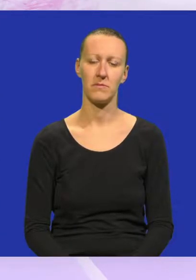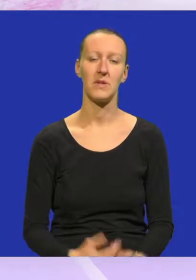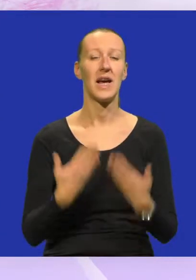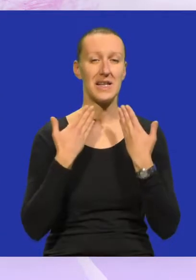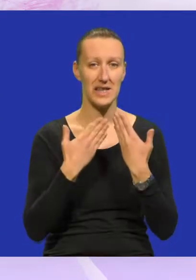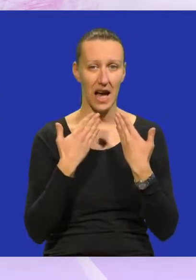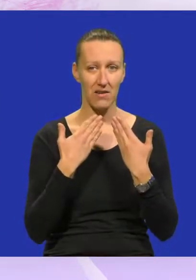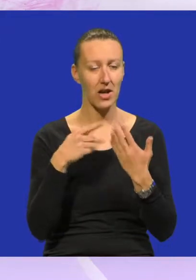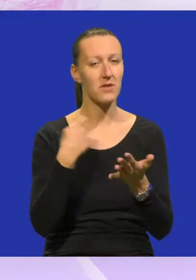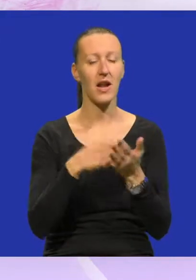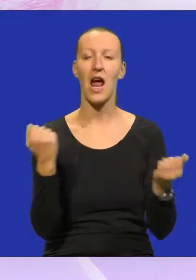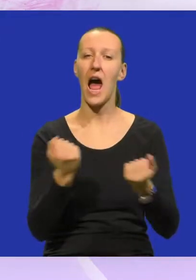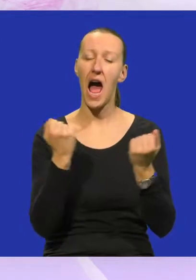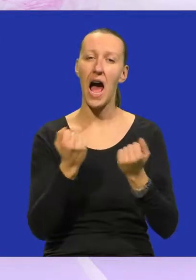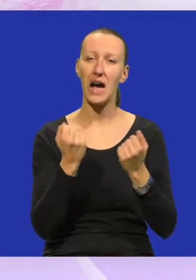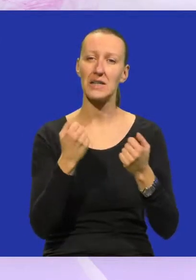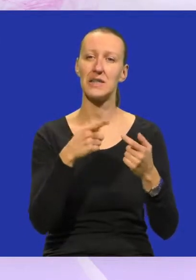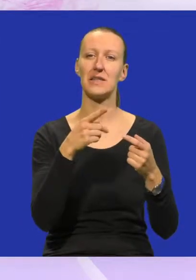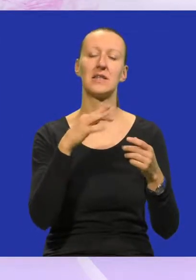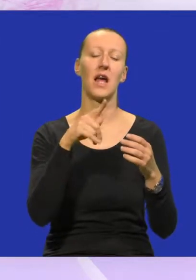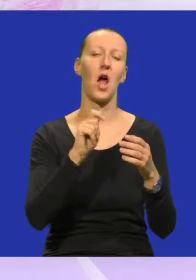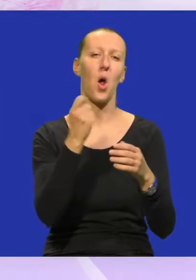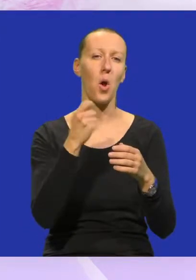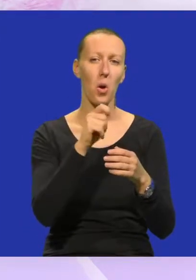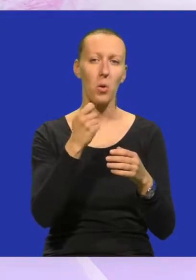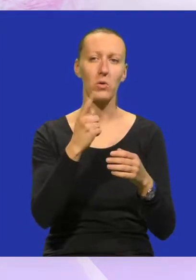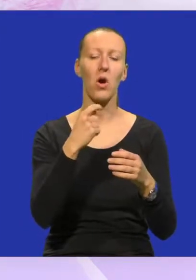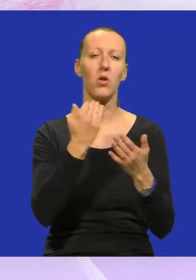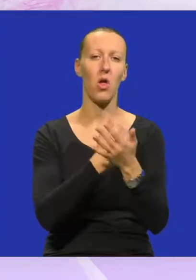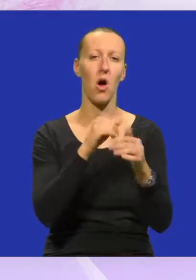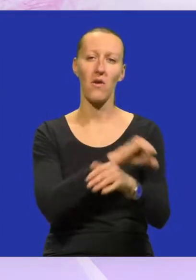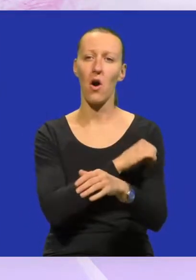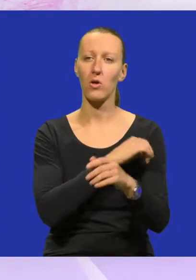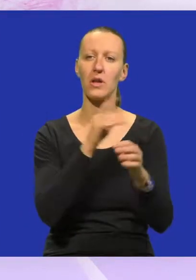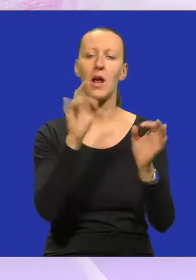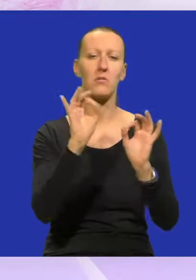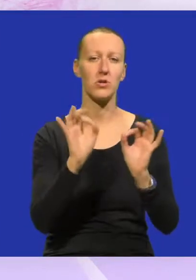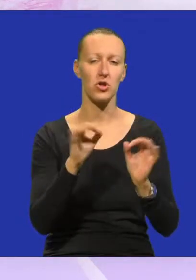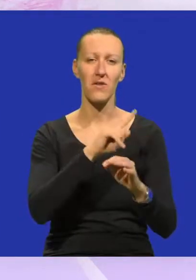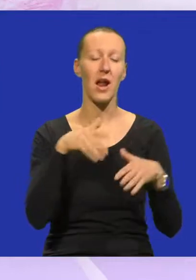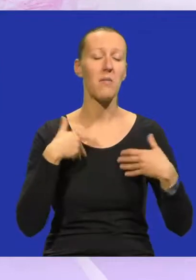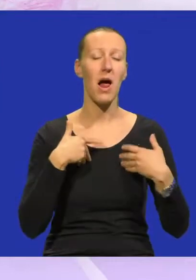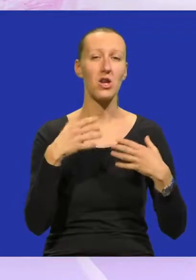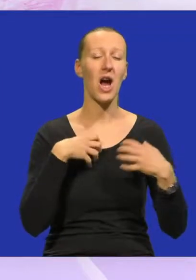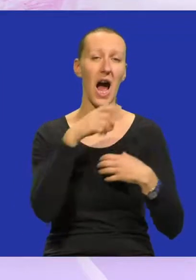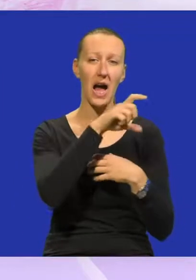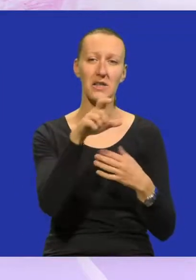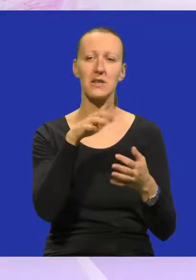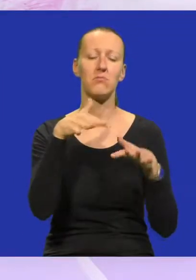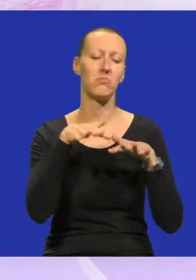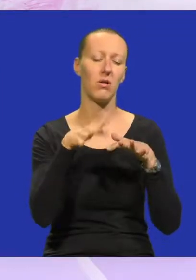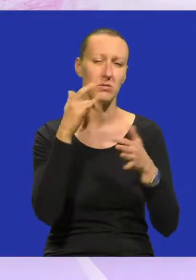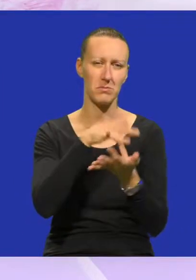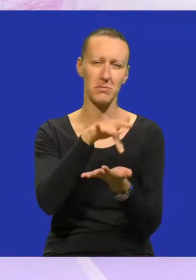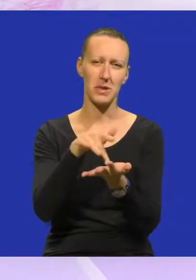Zahvaljujući hvale vrijednoj akciji kazališta Tvornica Lutaka, od nove godine održavaju se predstave za najmlađe u mjestima pogođenim